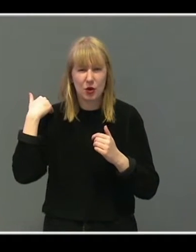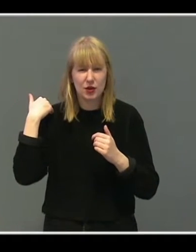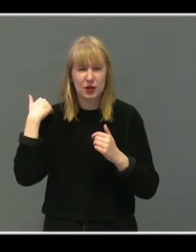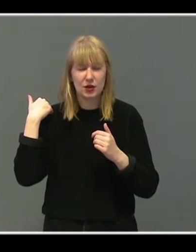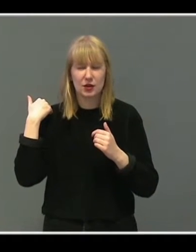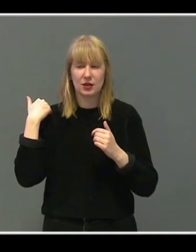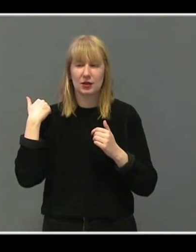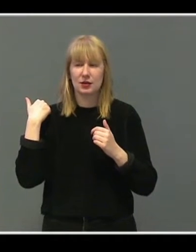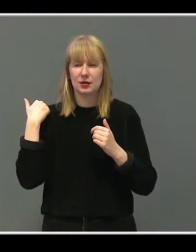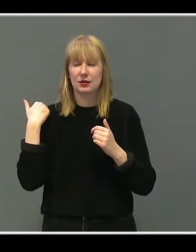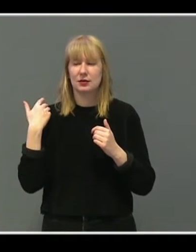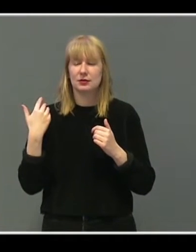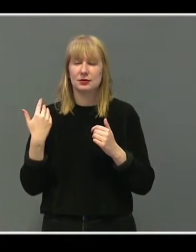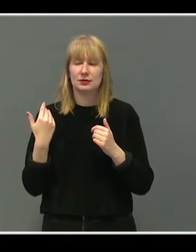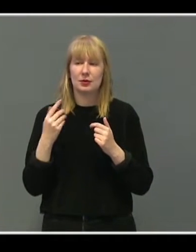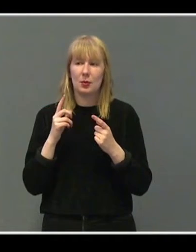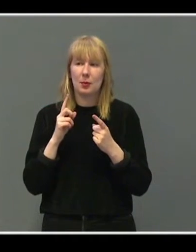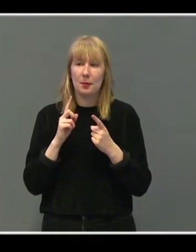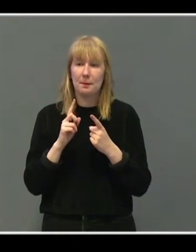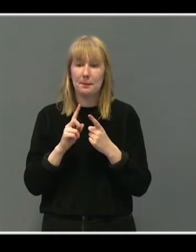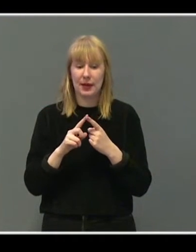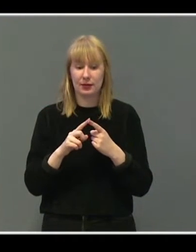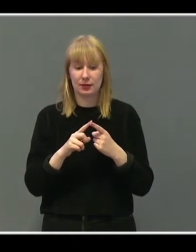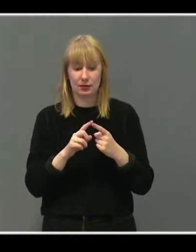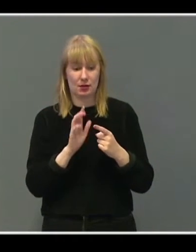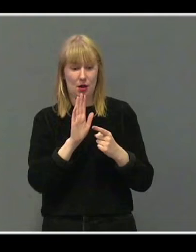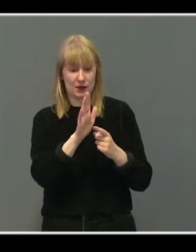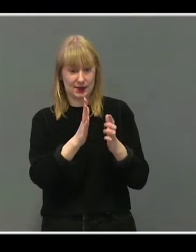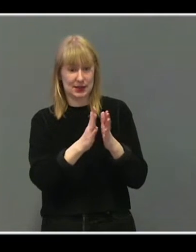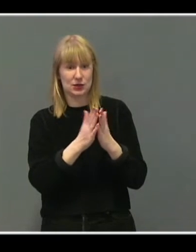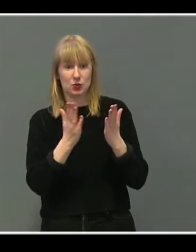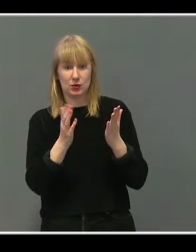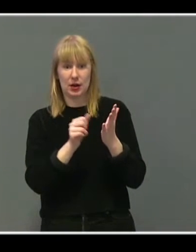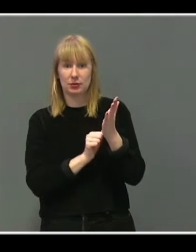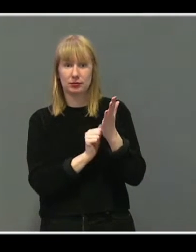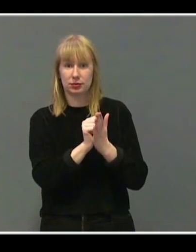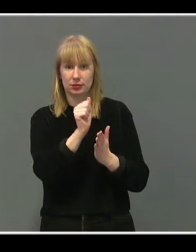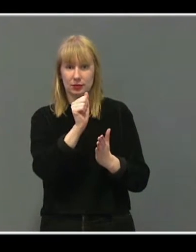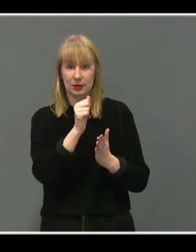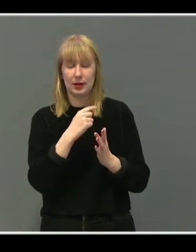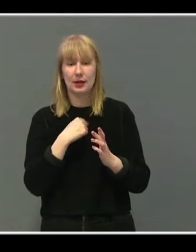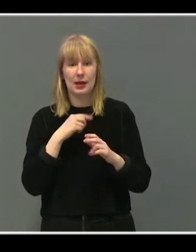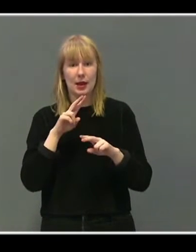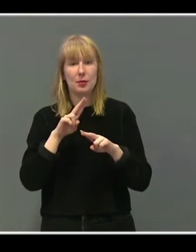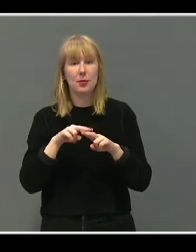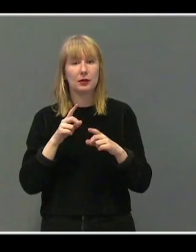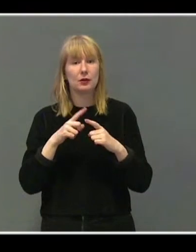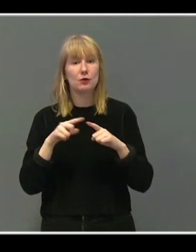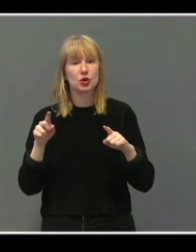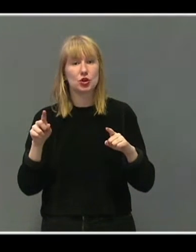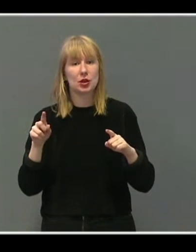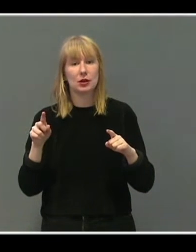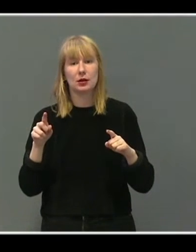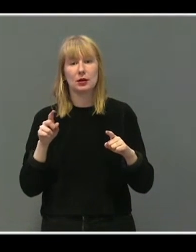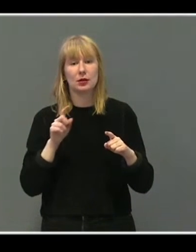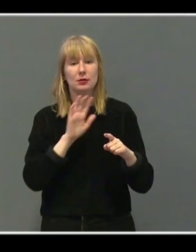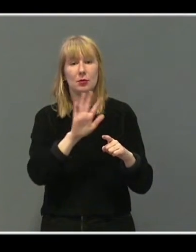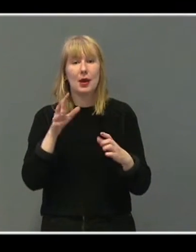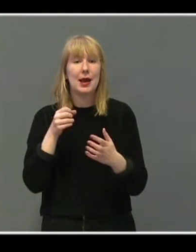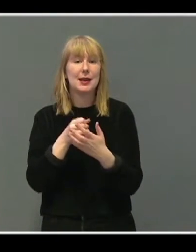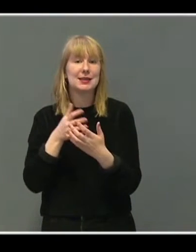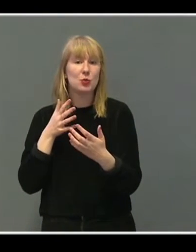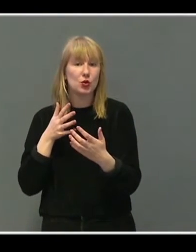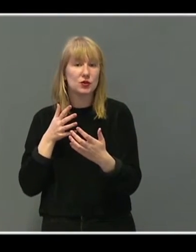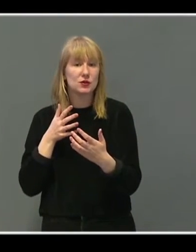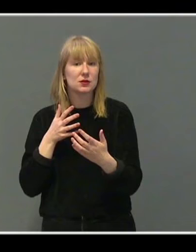at jeg har snakket. Men etter at historien om Mats kom ut, så merket man en stor endring på at folk